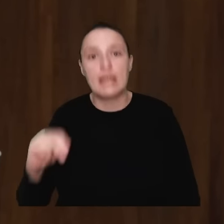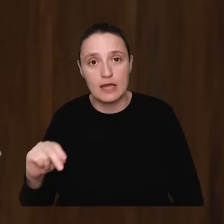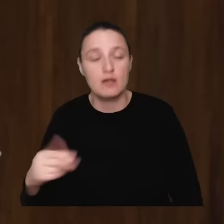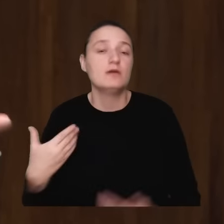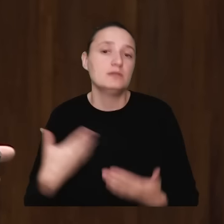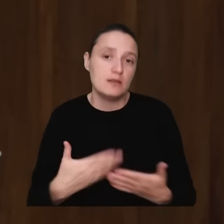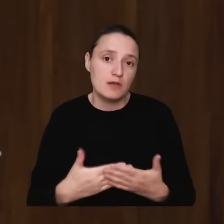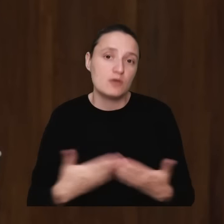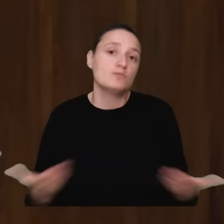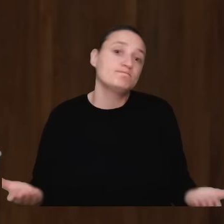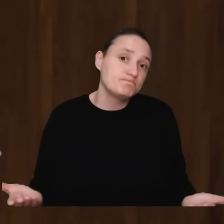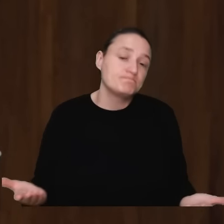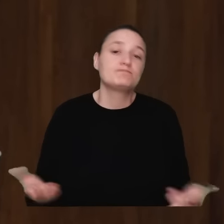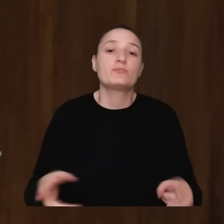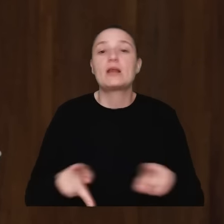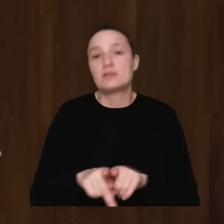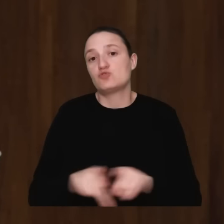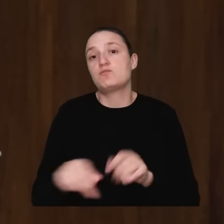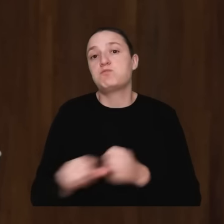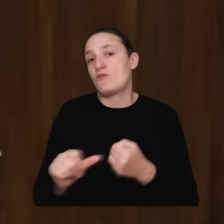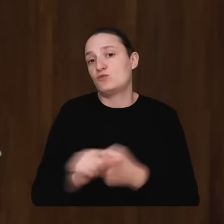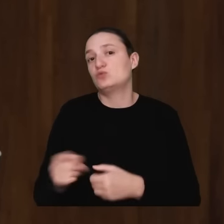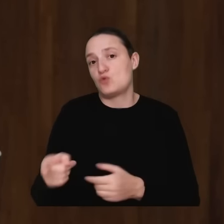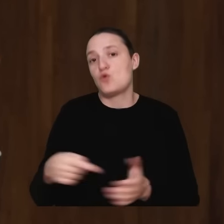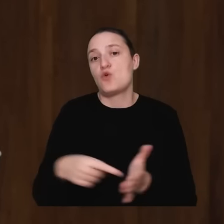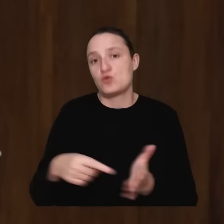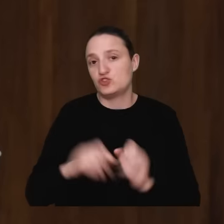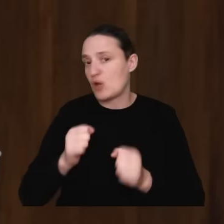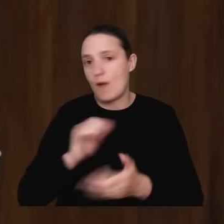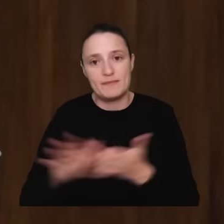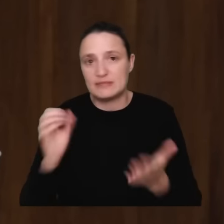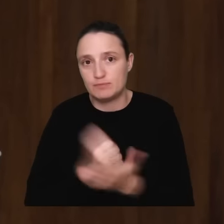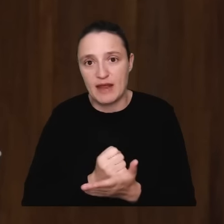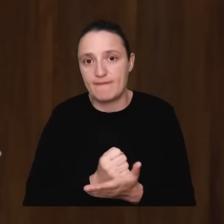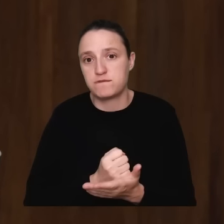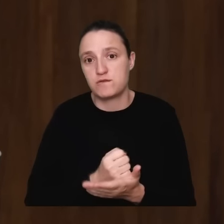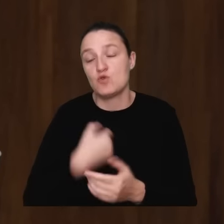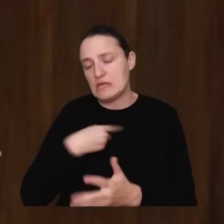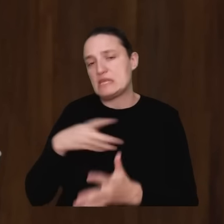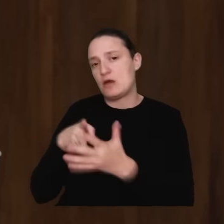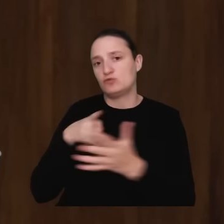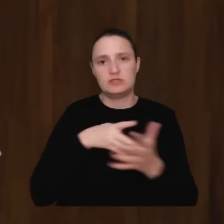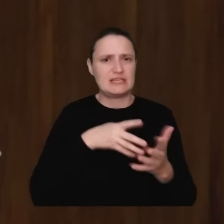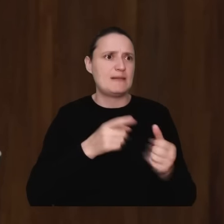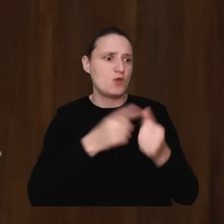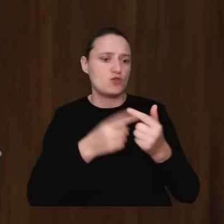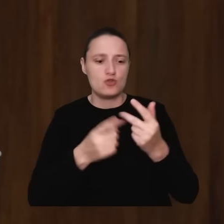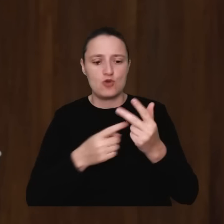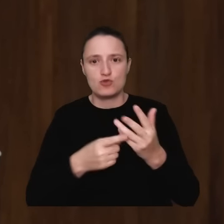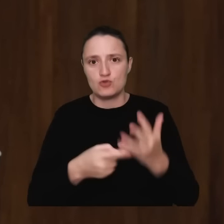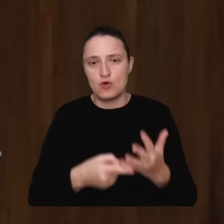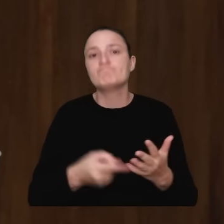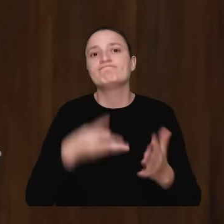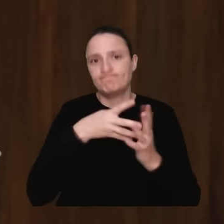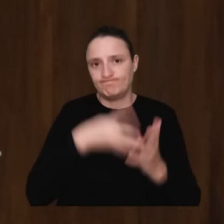również z tego powodu jest to działanie bezprawne. I w mojej ocenie właśnie z tych wszystkich względów stanowi